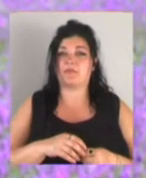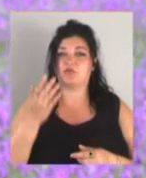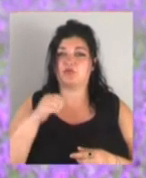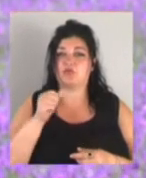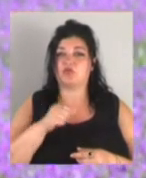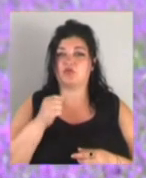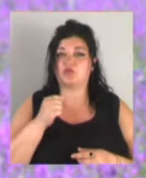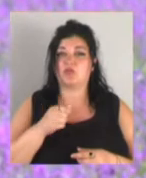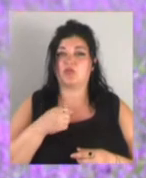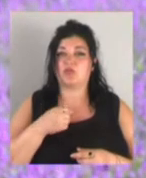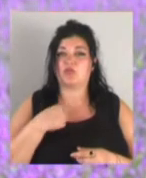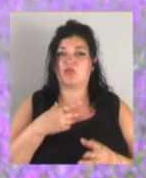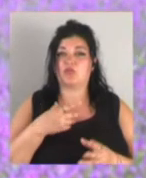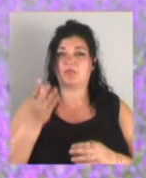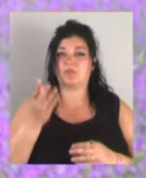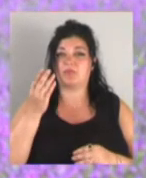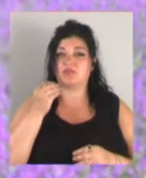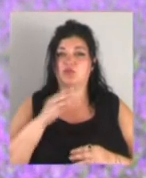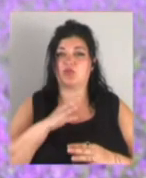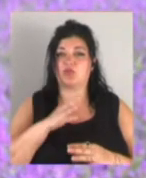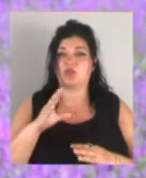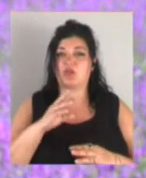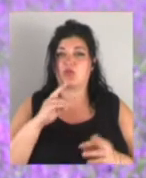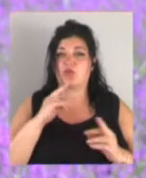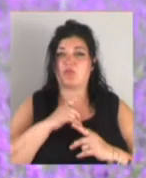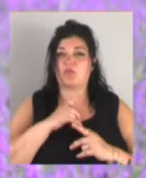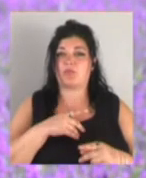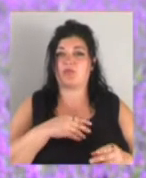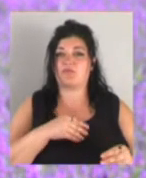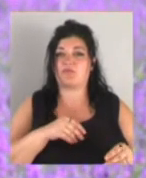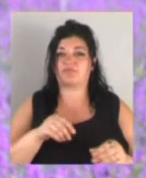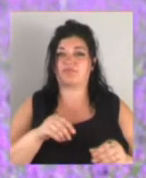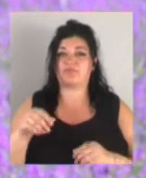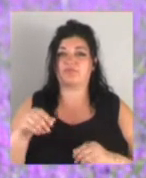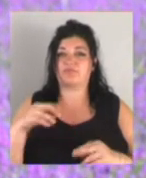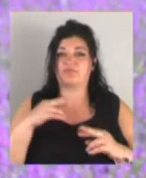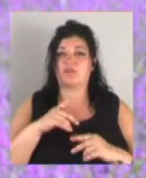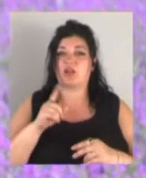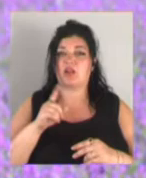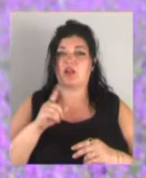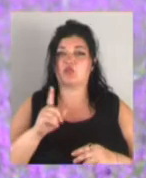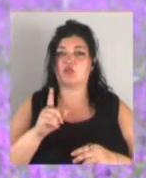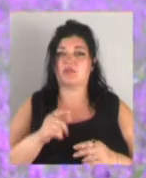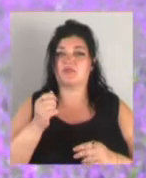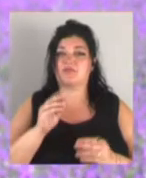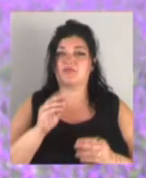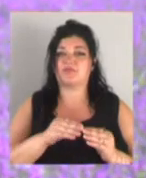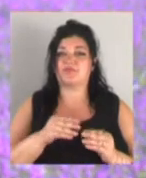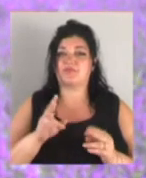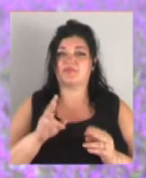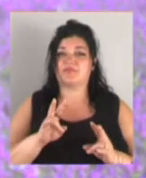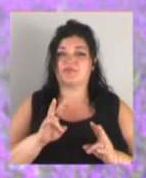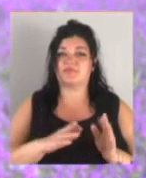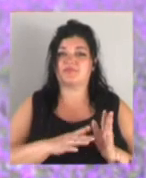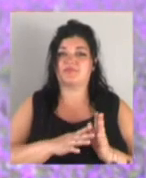зумисно не обробляв посів коріандра гербіцидами, для того, щоб зберегти рослини дельфініума, щоб ці